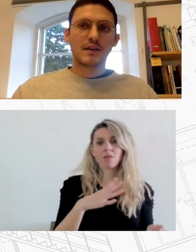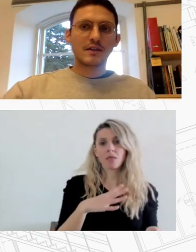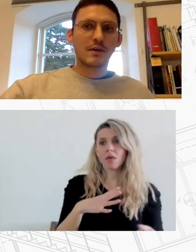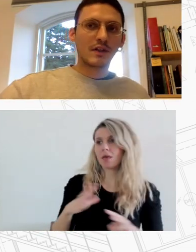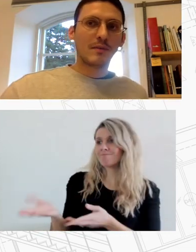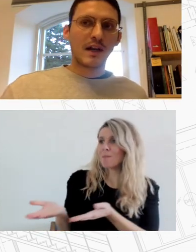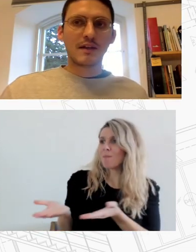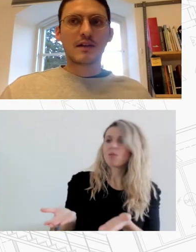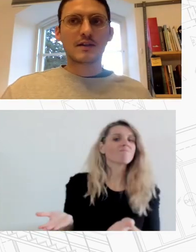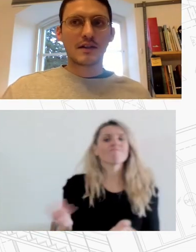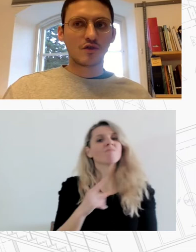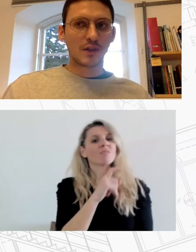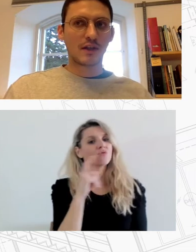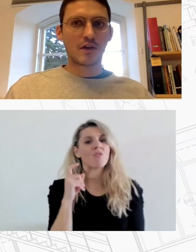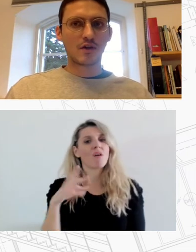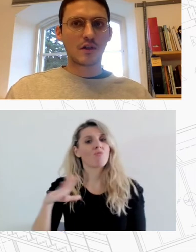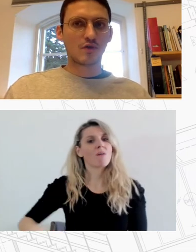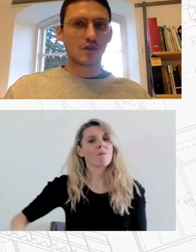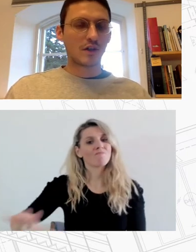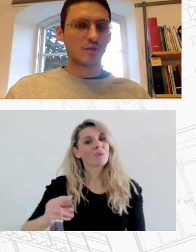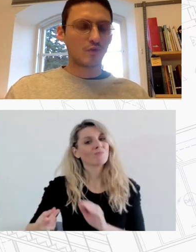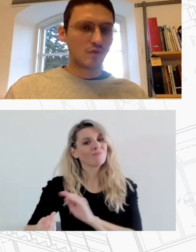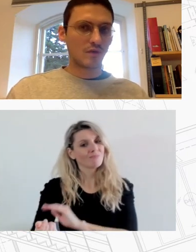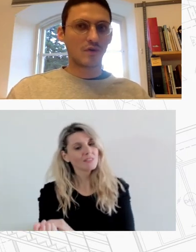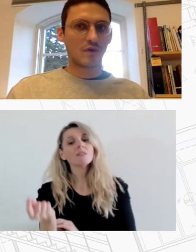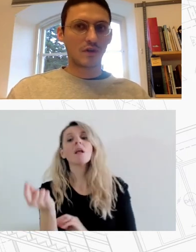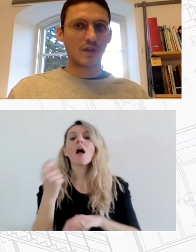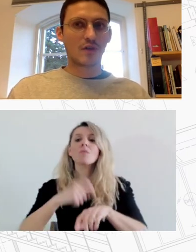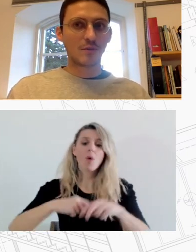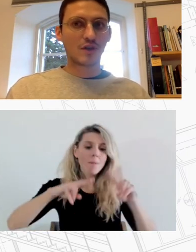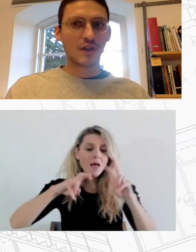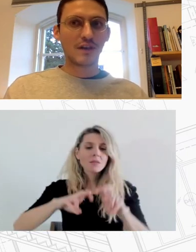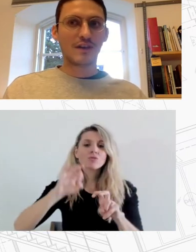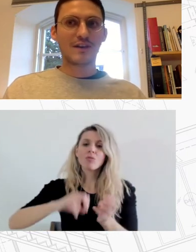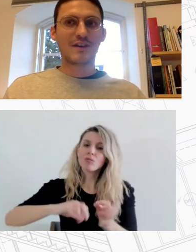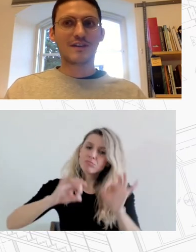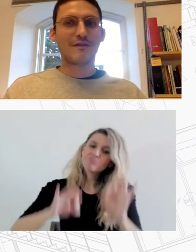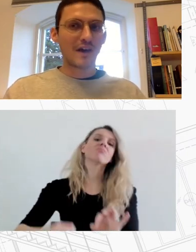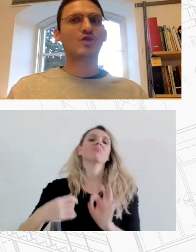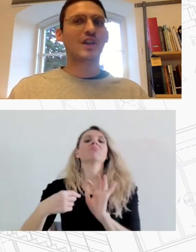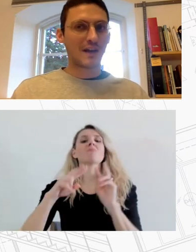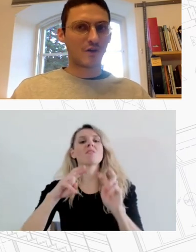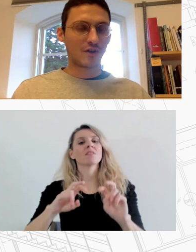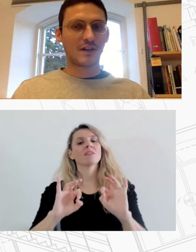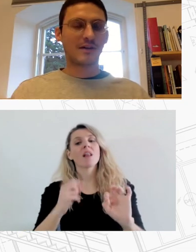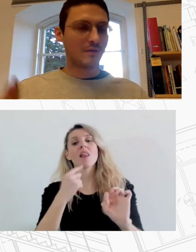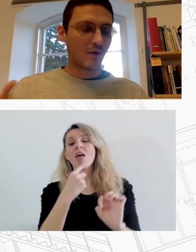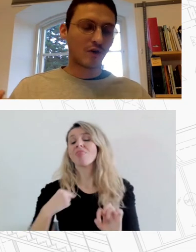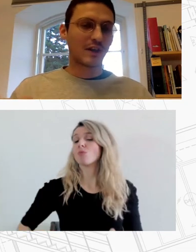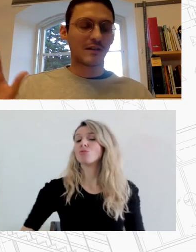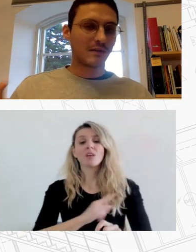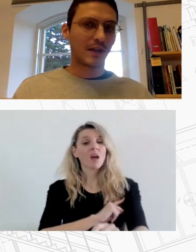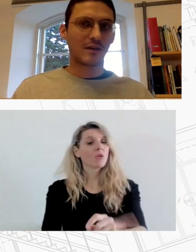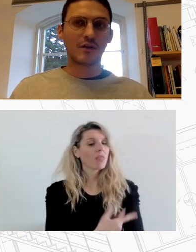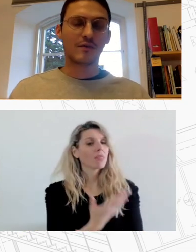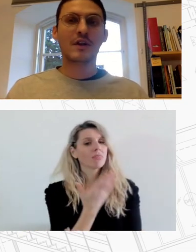Ξεκινήσαμε αυτή τη μελέτη για να εξετάσουμε την εγκυρότητα του ισχυρισμού ότι ο Δήμος δεν έχει τη φέρου σε ικανότητα ό